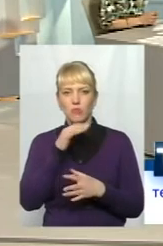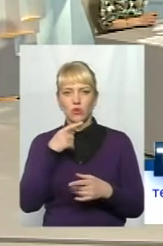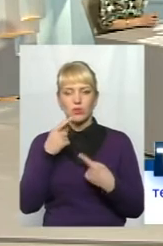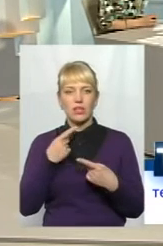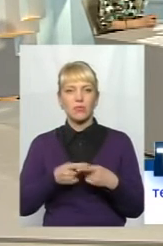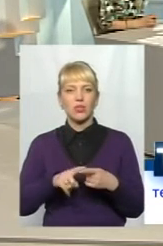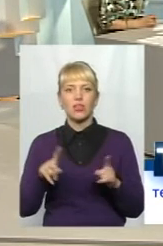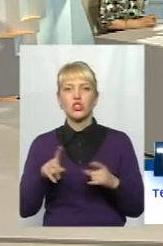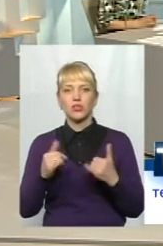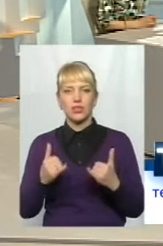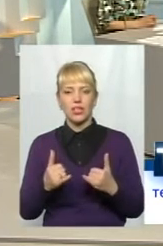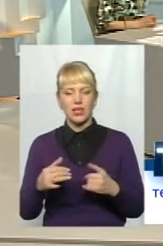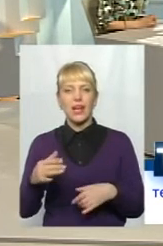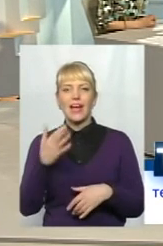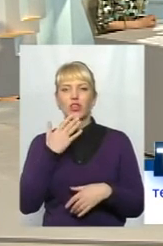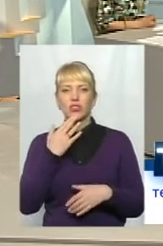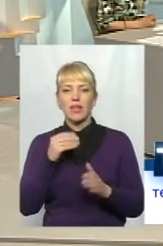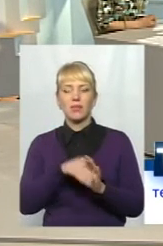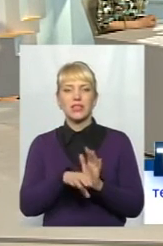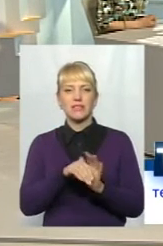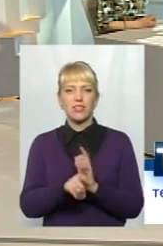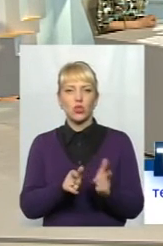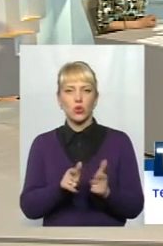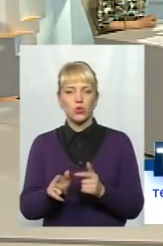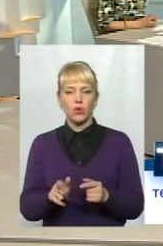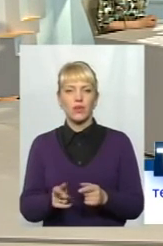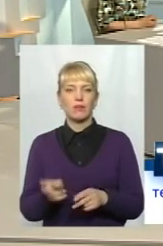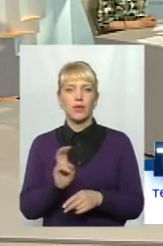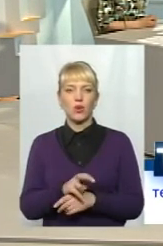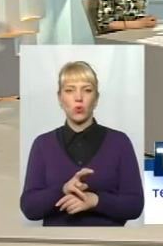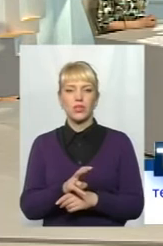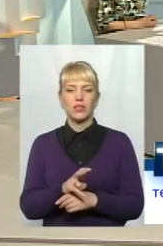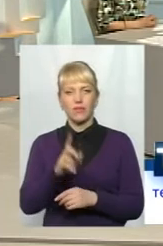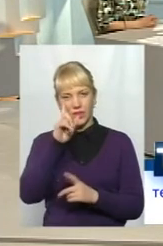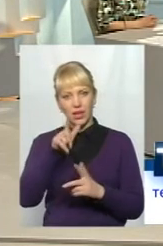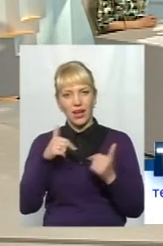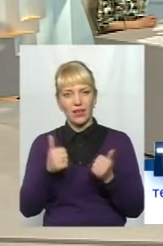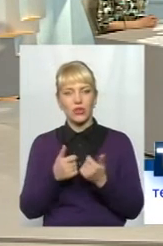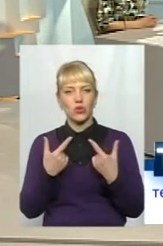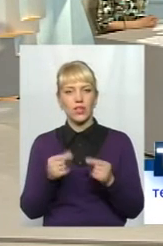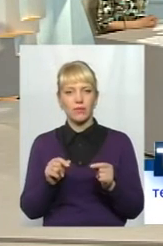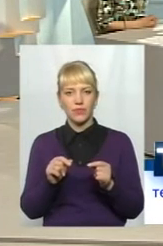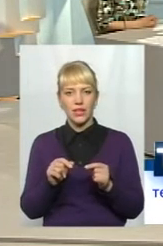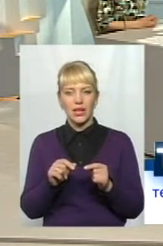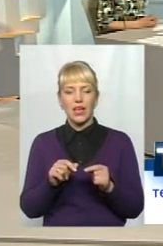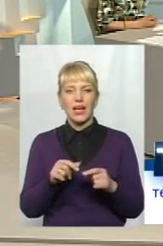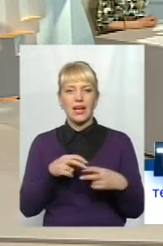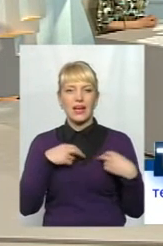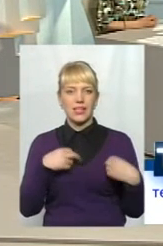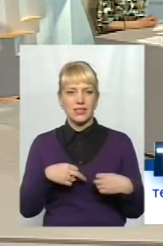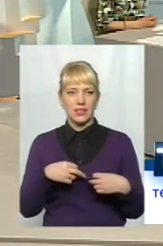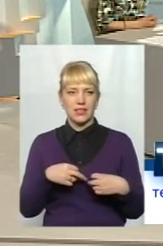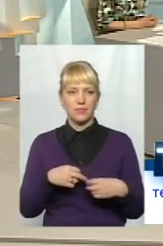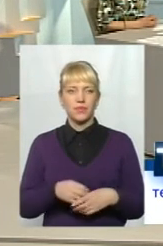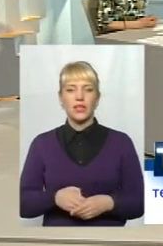що нині іноземний інвестор готовий приходити в країну, де ризики досить високі?